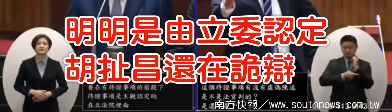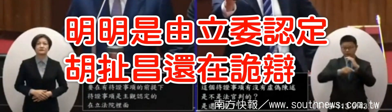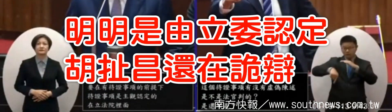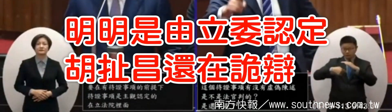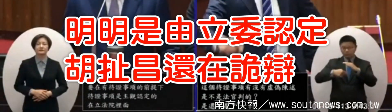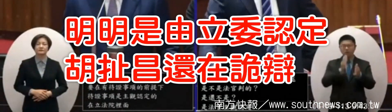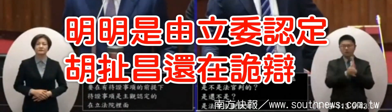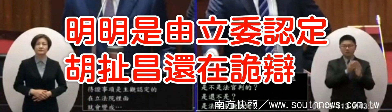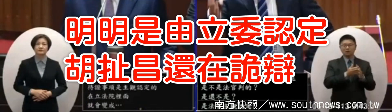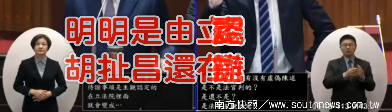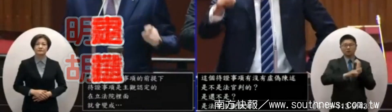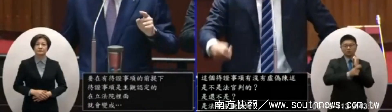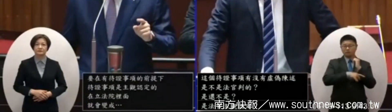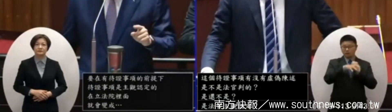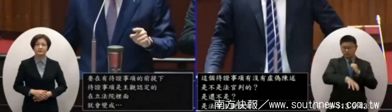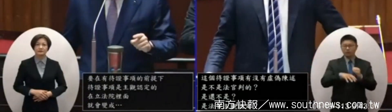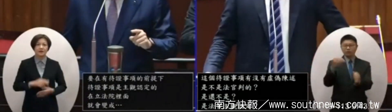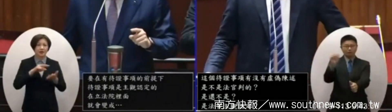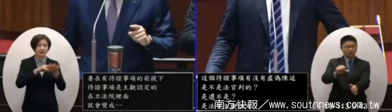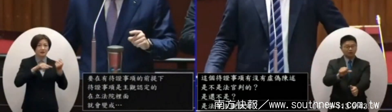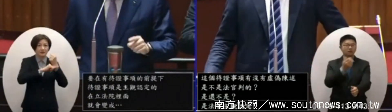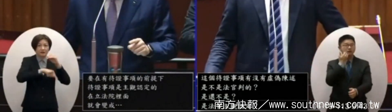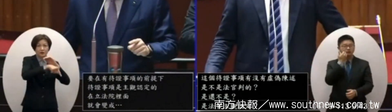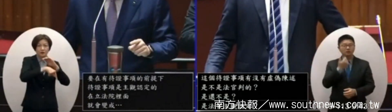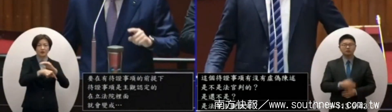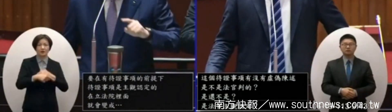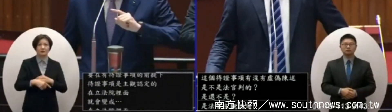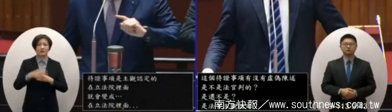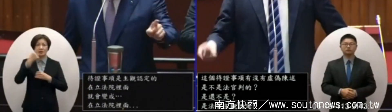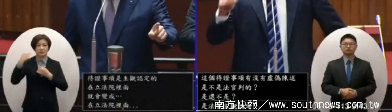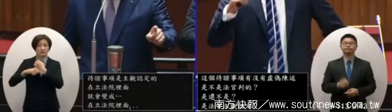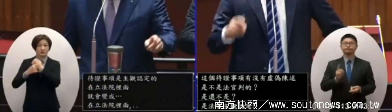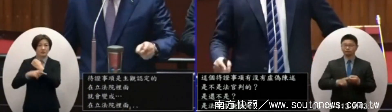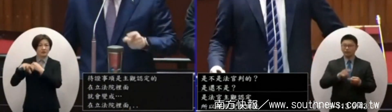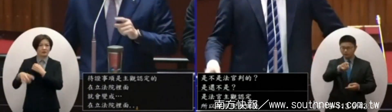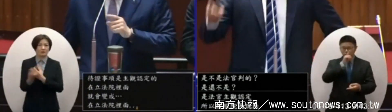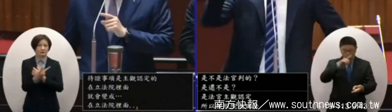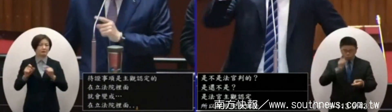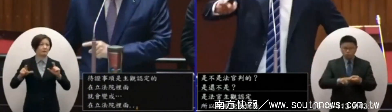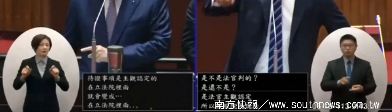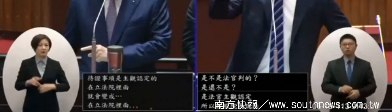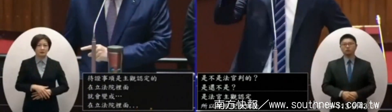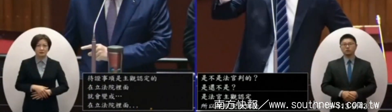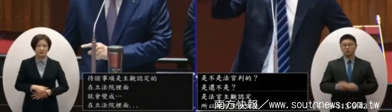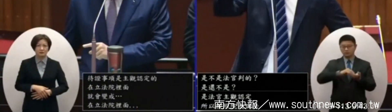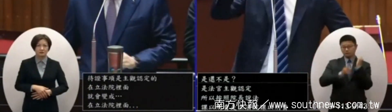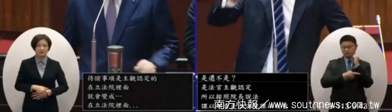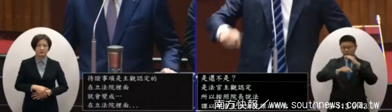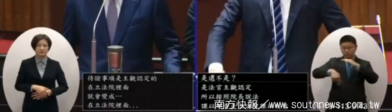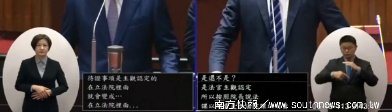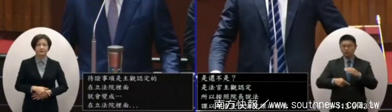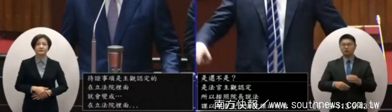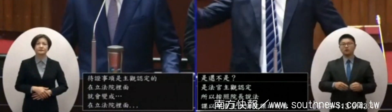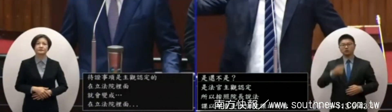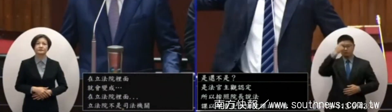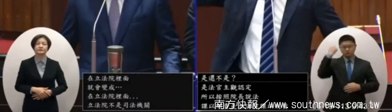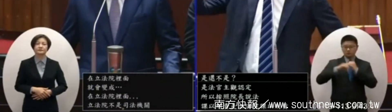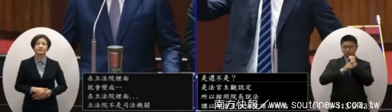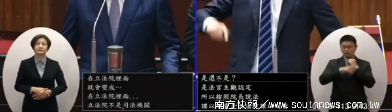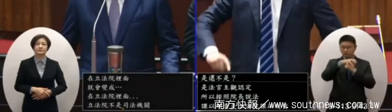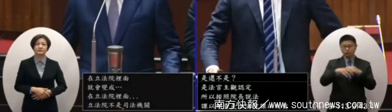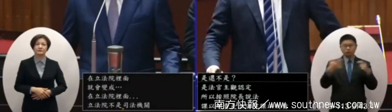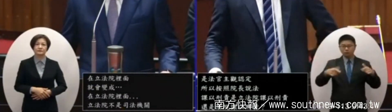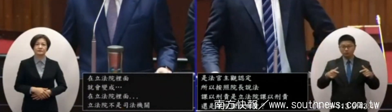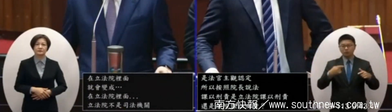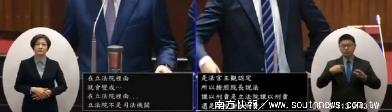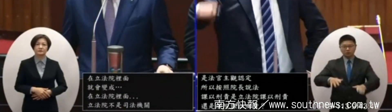責還是法院可以行責立法院不是司法機關對 你說的沒有錯立法院不是司法機關所以我們才